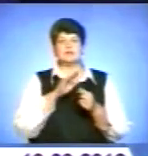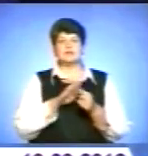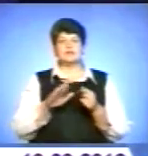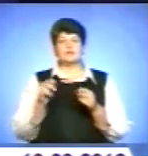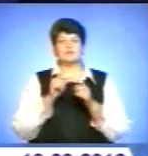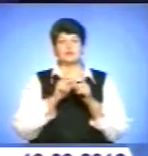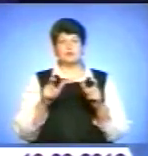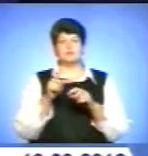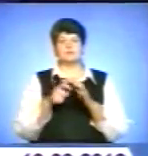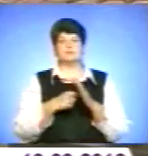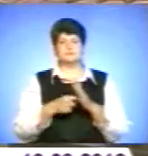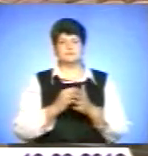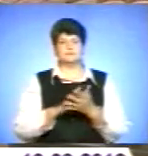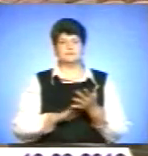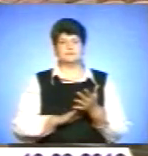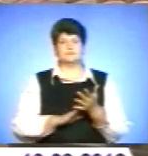Олена Герасименко.